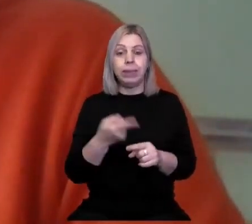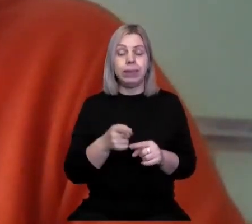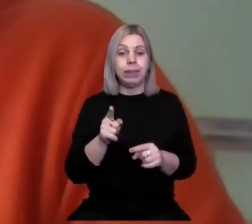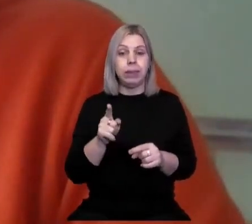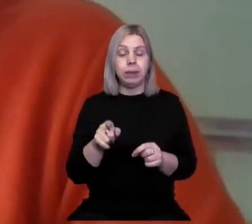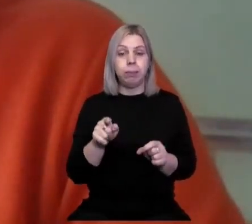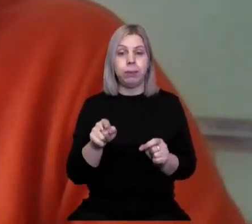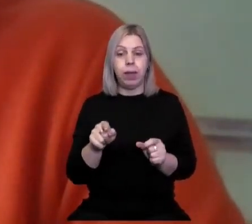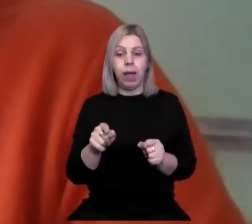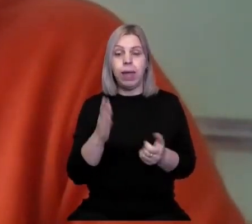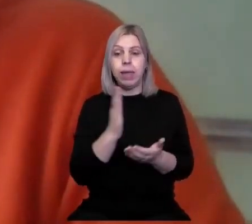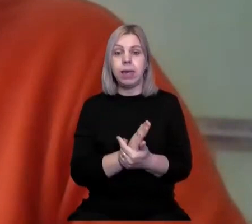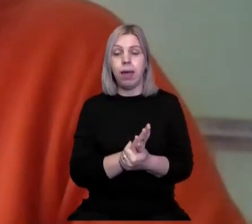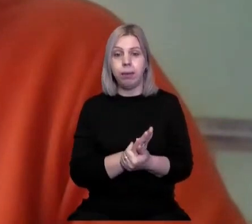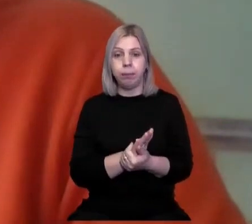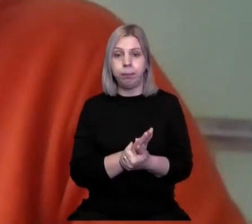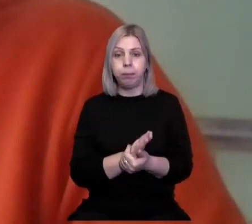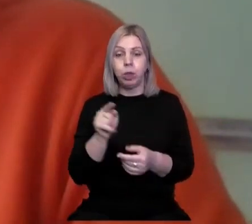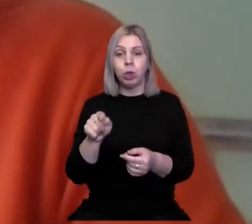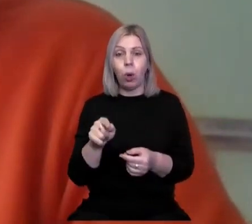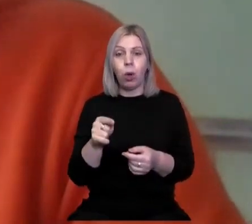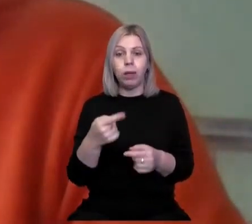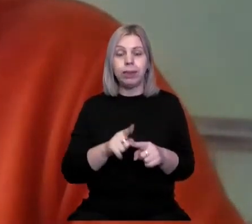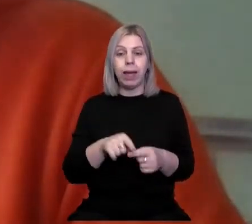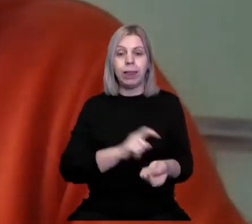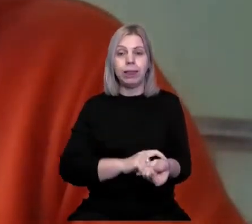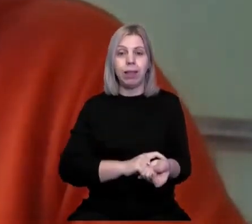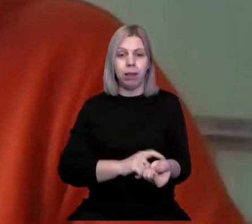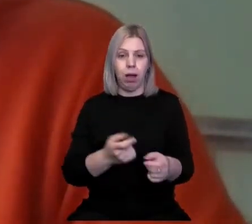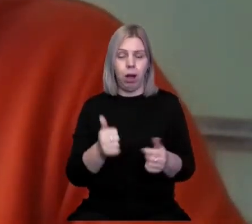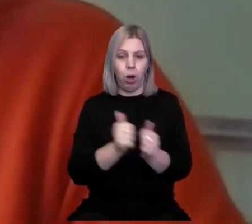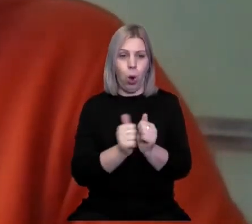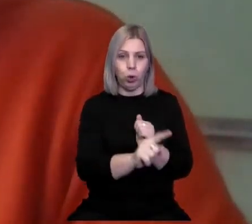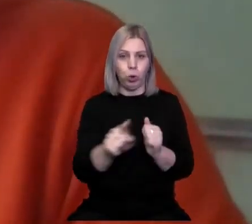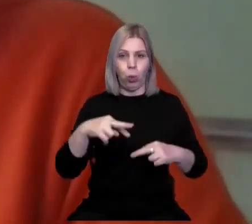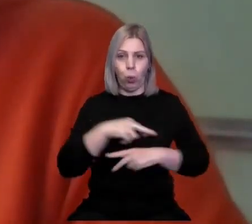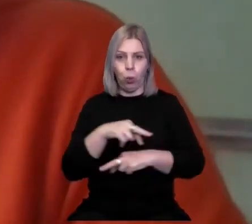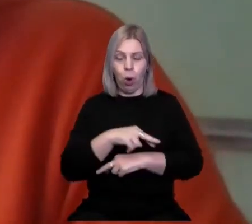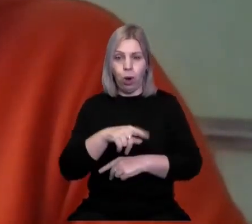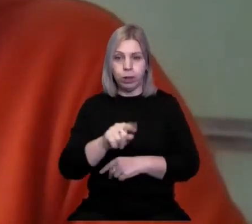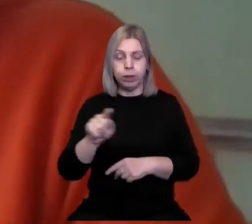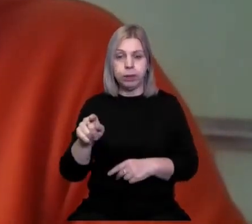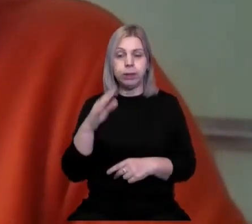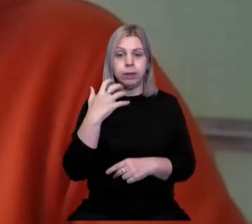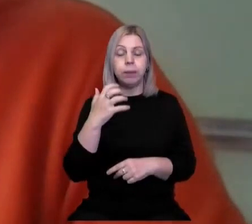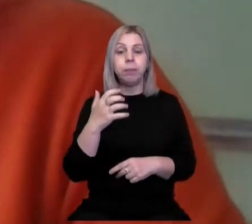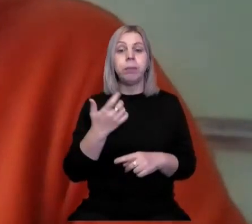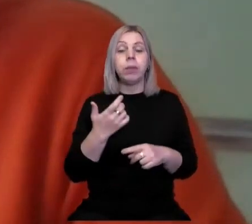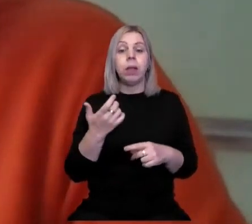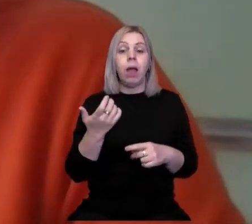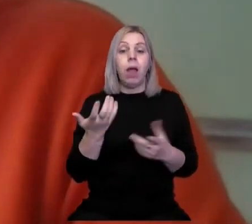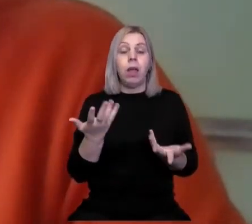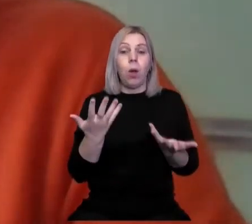є той ДНК для кожного угорця, який його